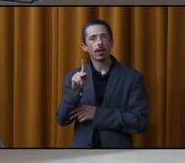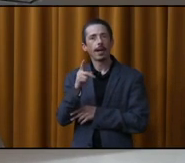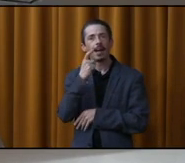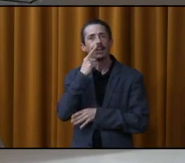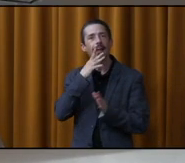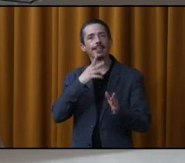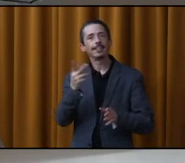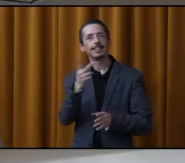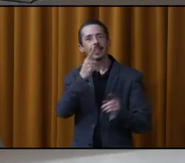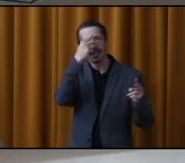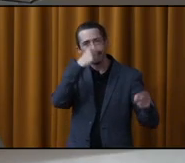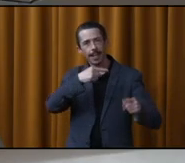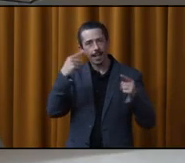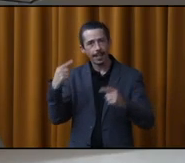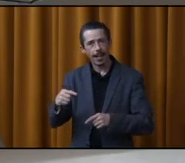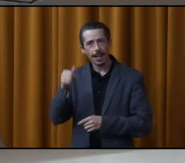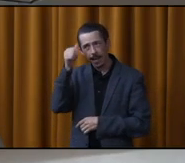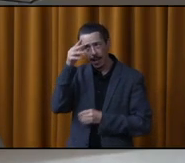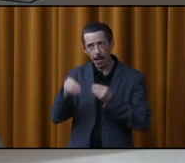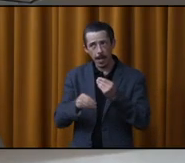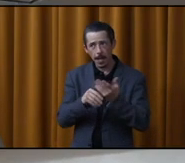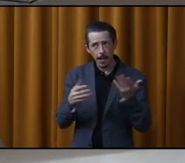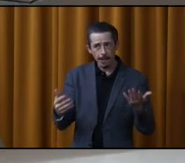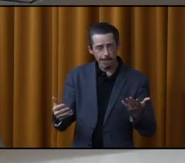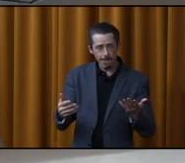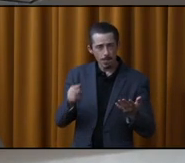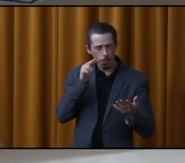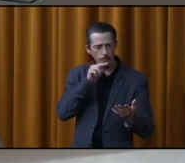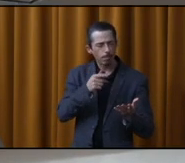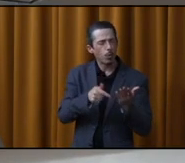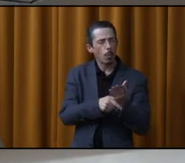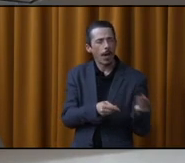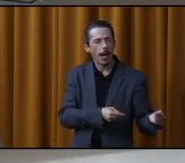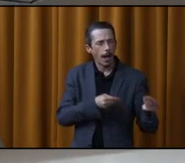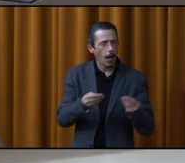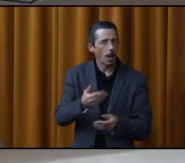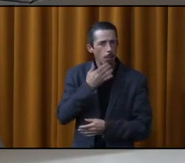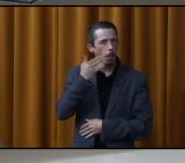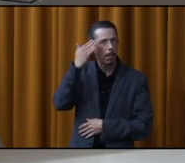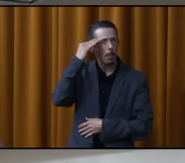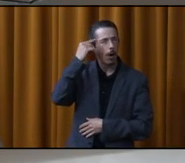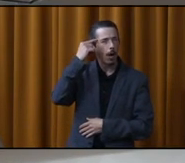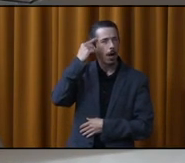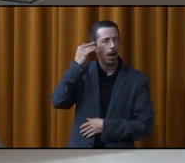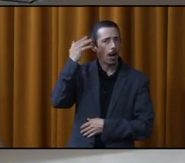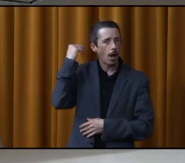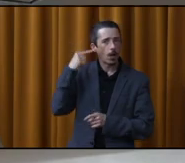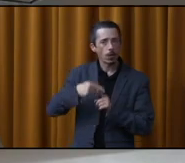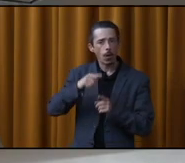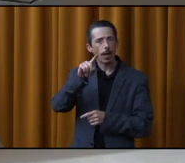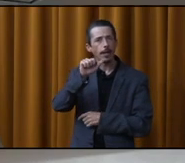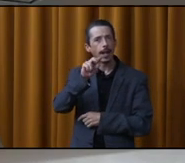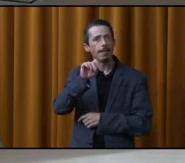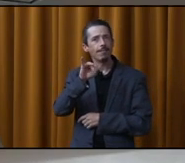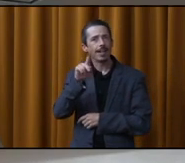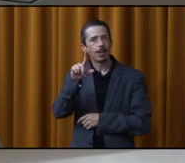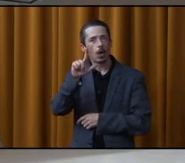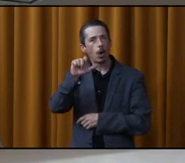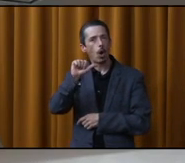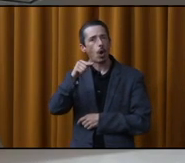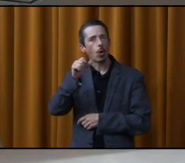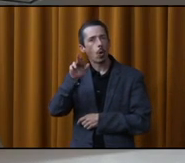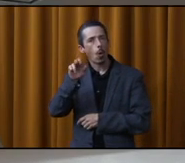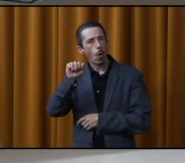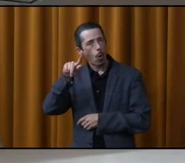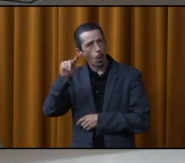L'entente, si je me souviens bien, je n pas sorti mes documents, mais j'ai quand même une bonne mémoire. Il y avait M. David Legault, notre directeur général,